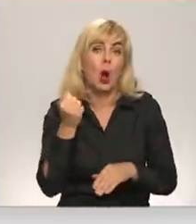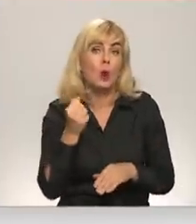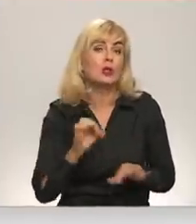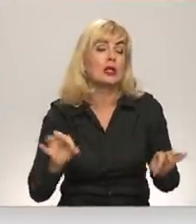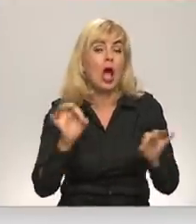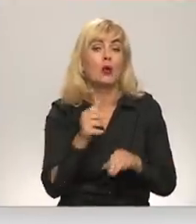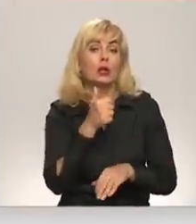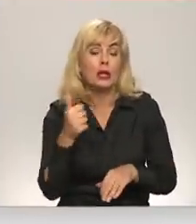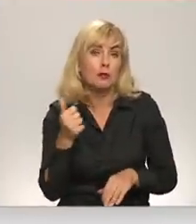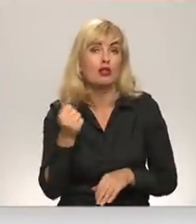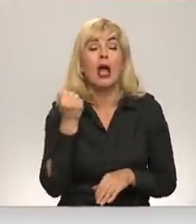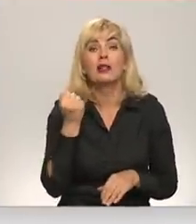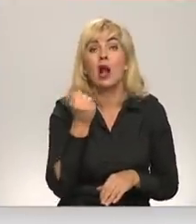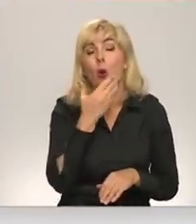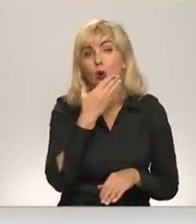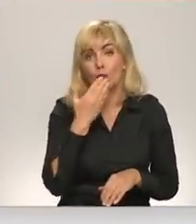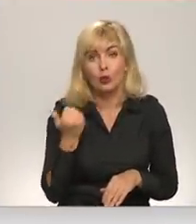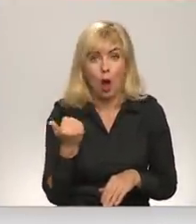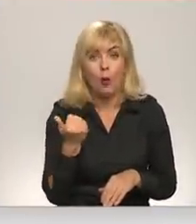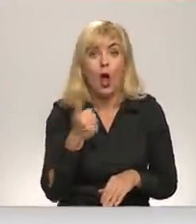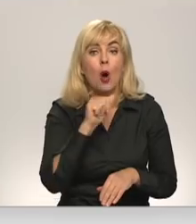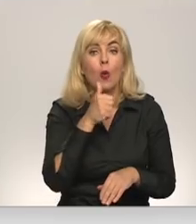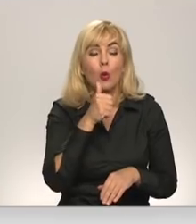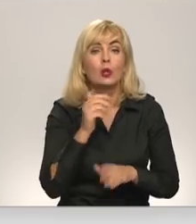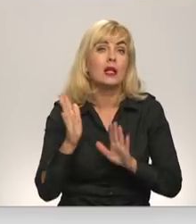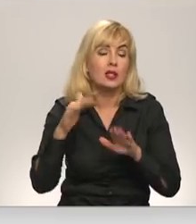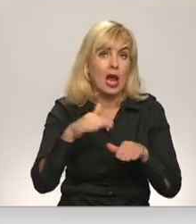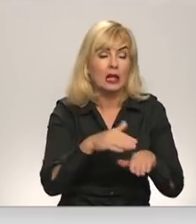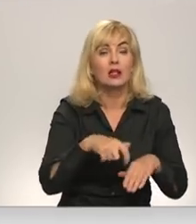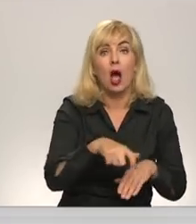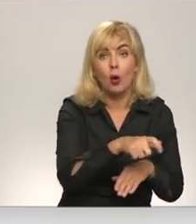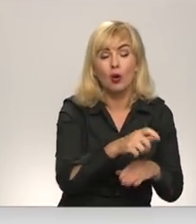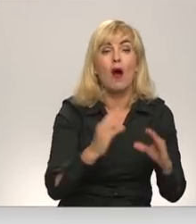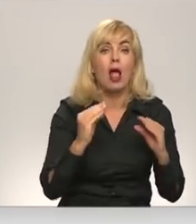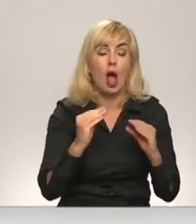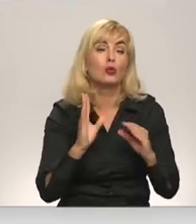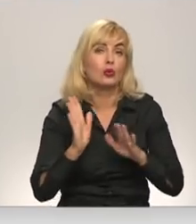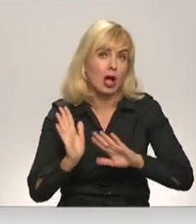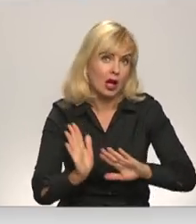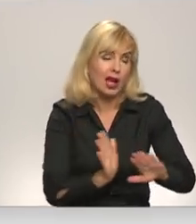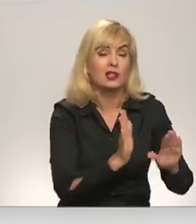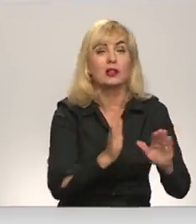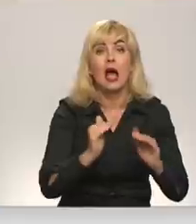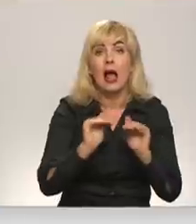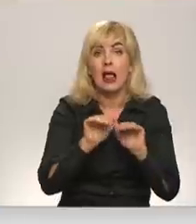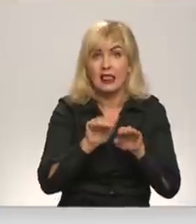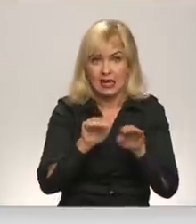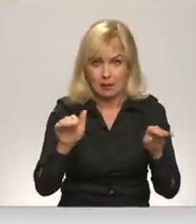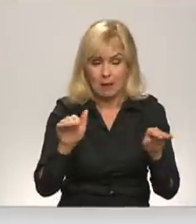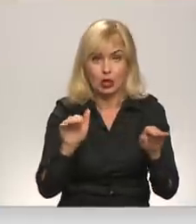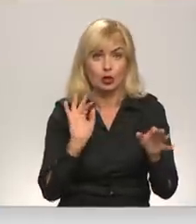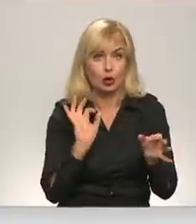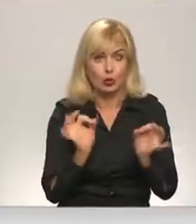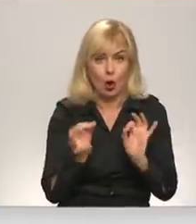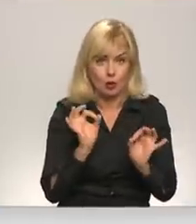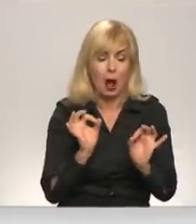plūdu draudu nav, jo ūdens iet Daugavā arī ledus pamazām izies. Tas līmenis šobrīd ir šeit normalizējies?